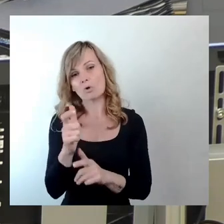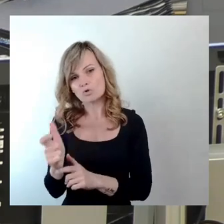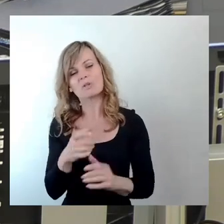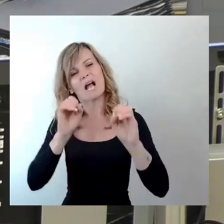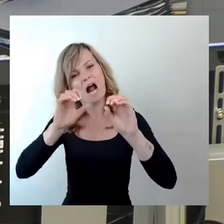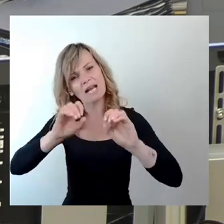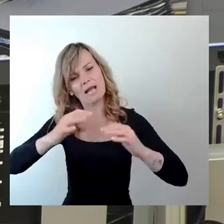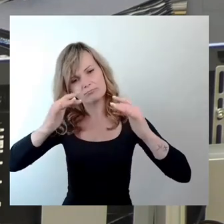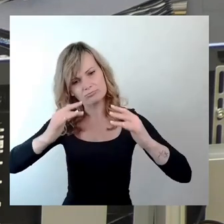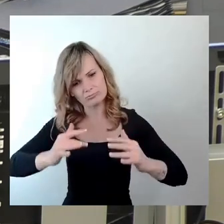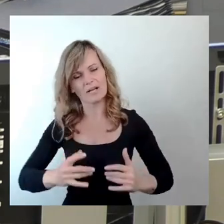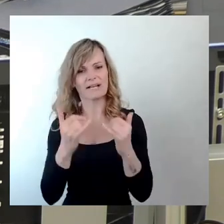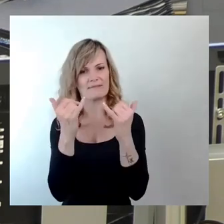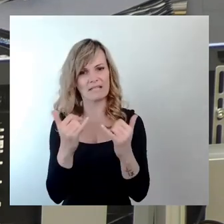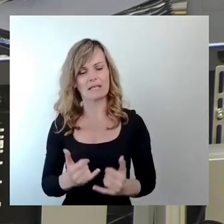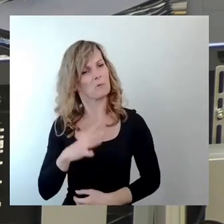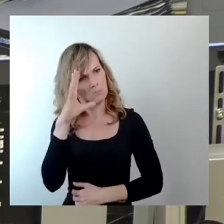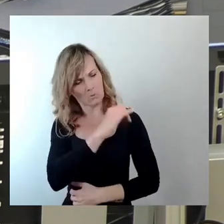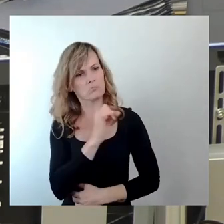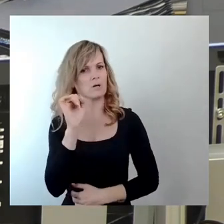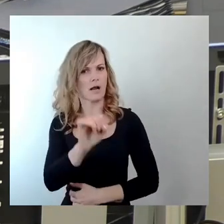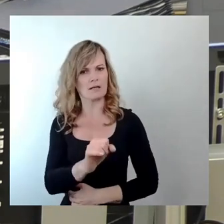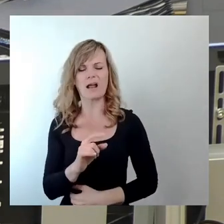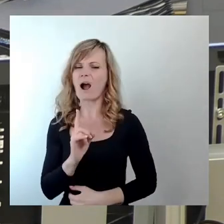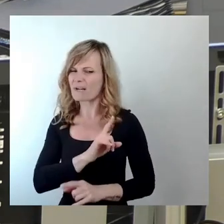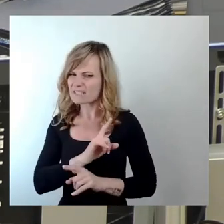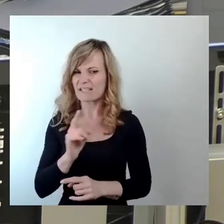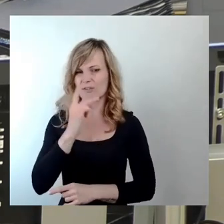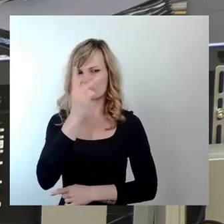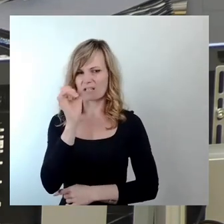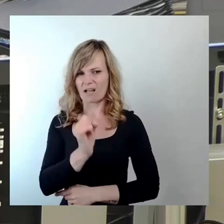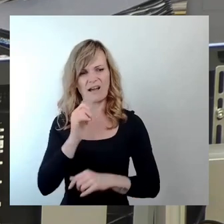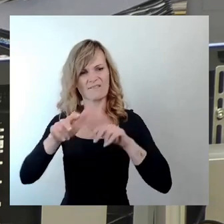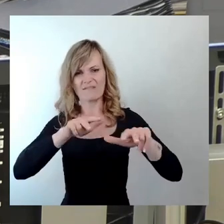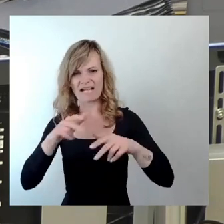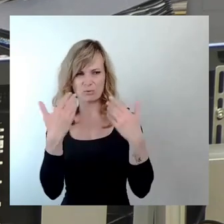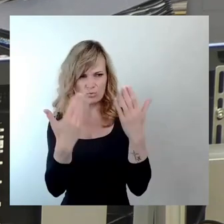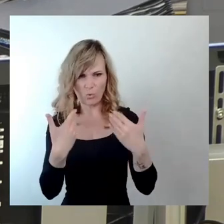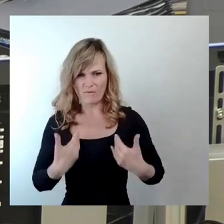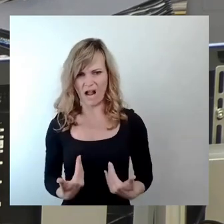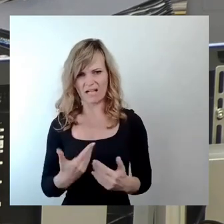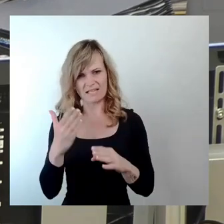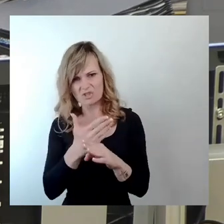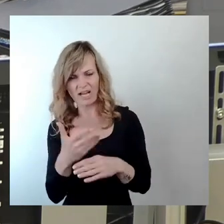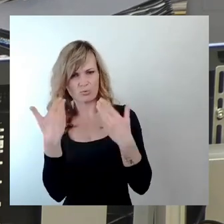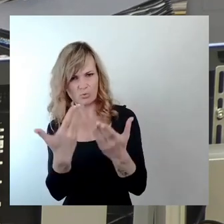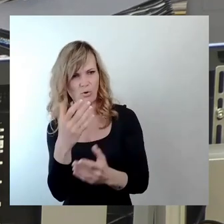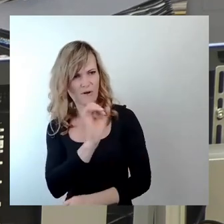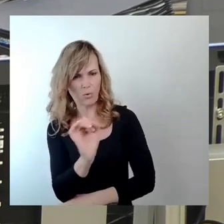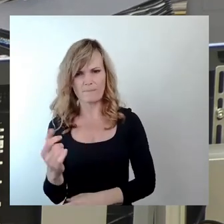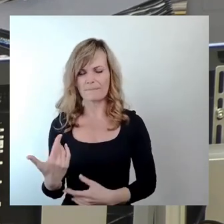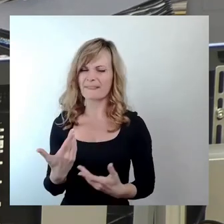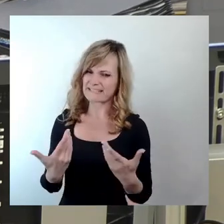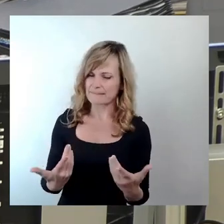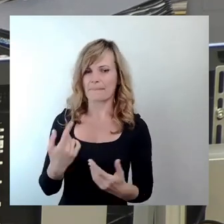Nicht nachvollziehbar war, wie gesagt, das Agieren der Verwaltung in dem Punkt. Wir sehen da gewisse Parallelen auch zu den